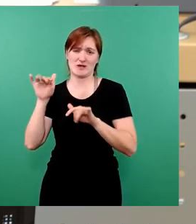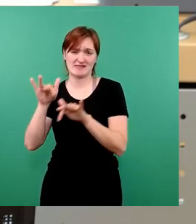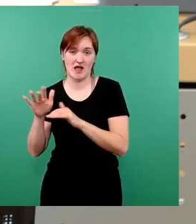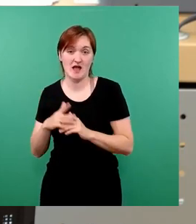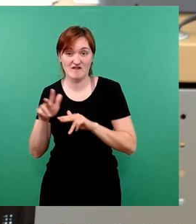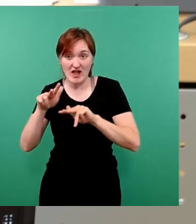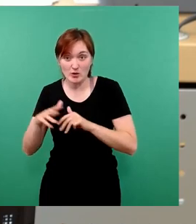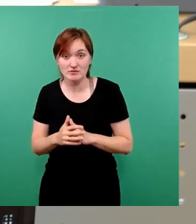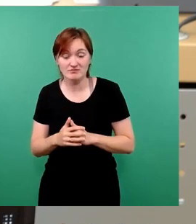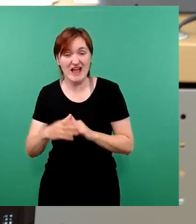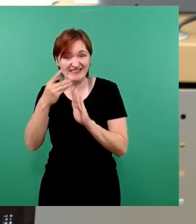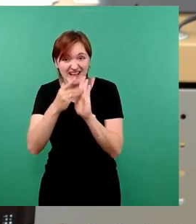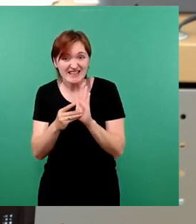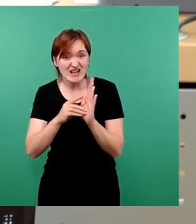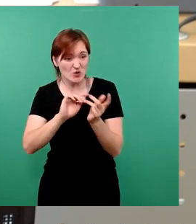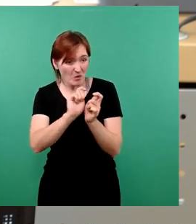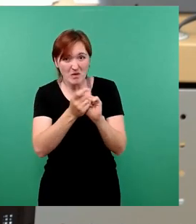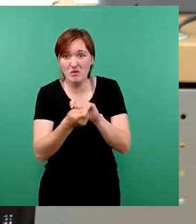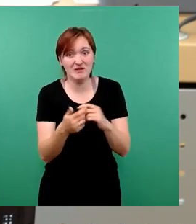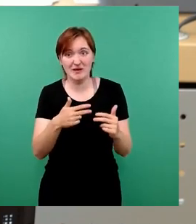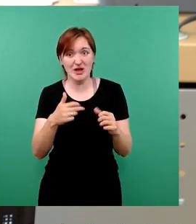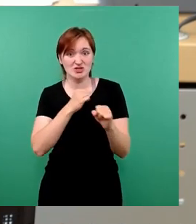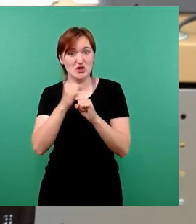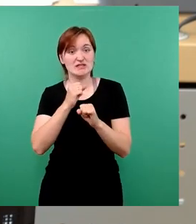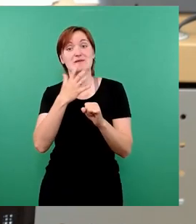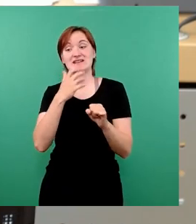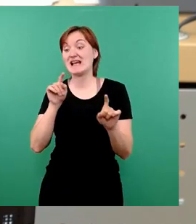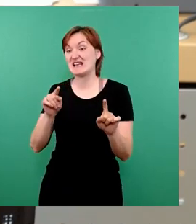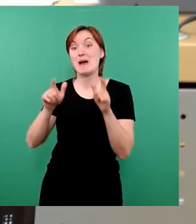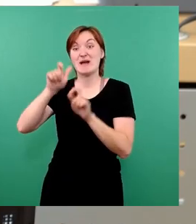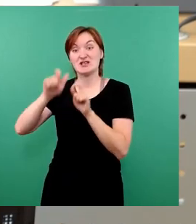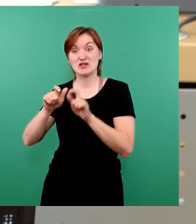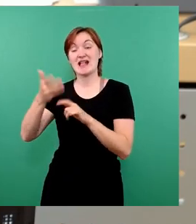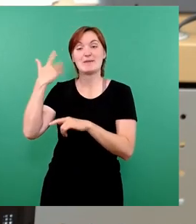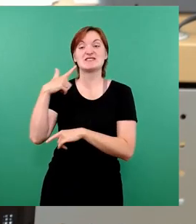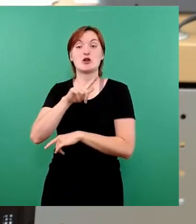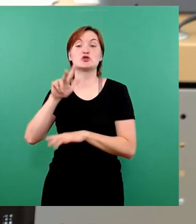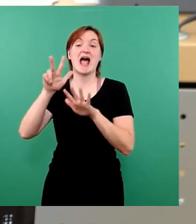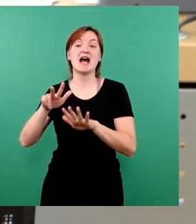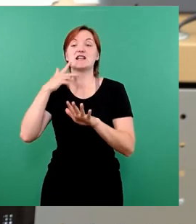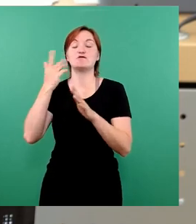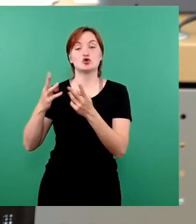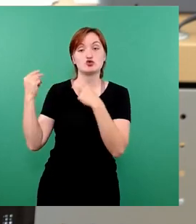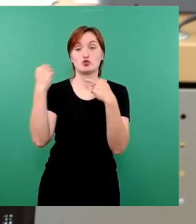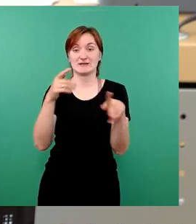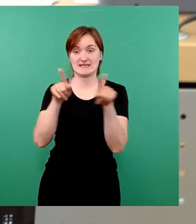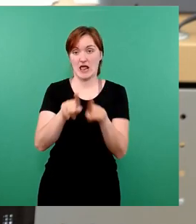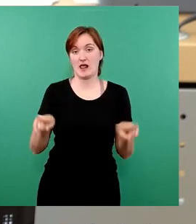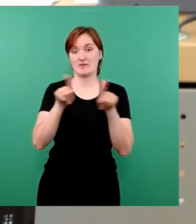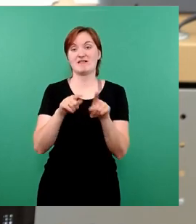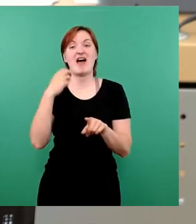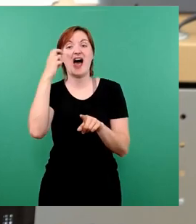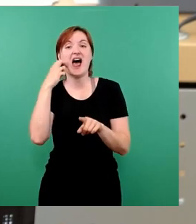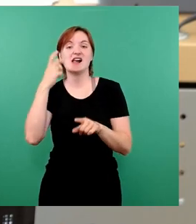Mit Digitalisierung und weniger Kleinteiligkeit muss es das Ziel sein, den Personalstand von 2018 wiederherzustellen. Über Altersabgänge ist es